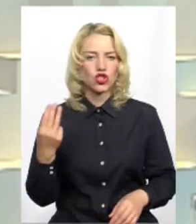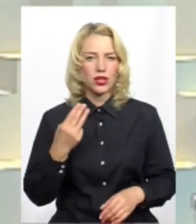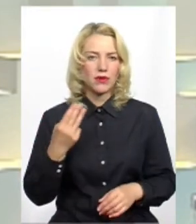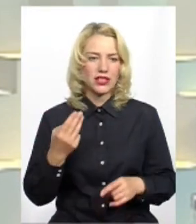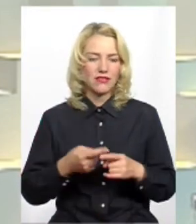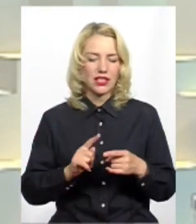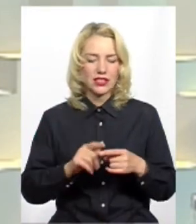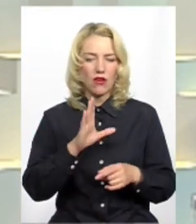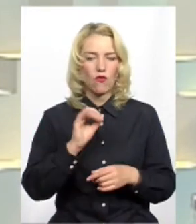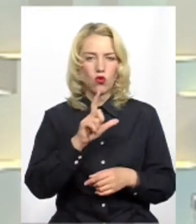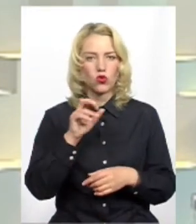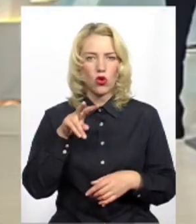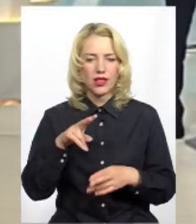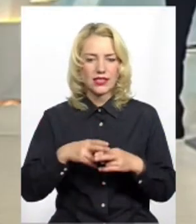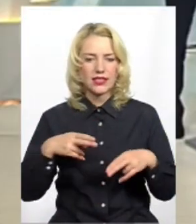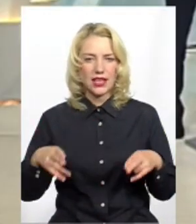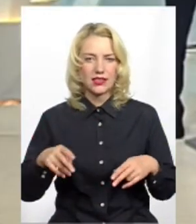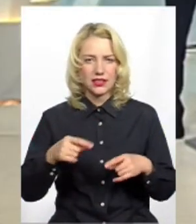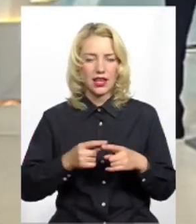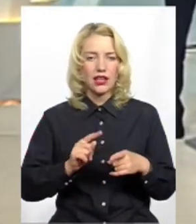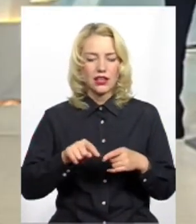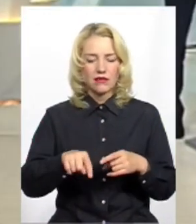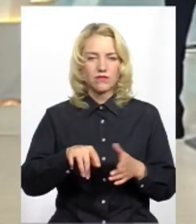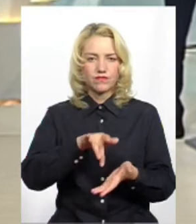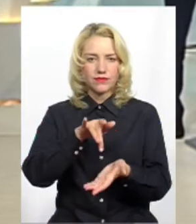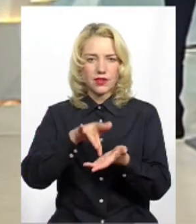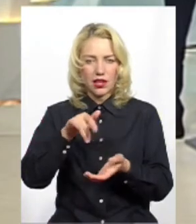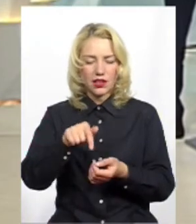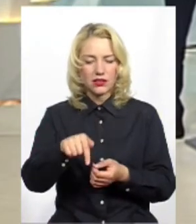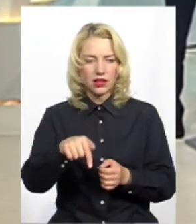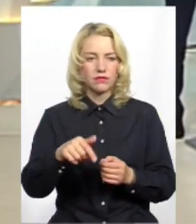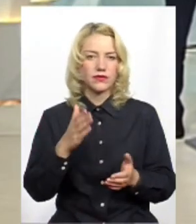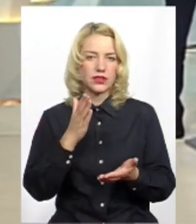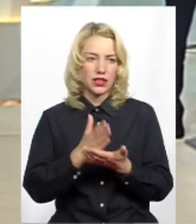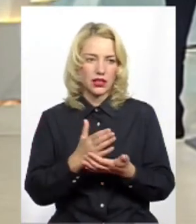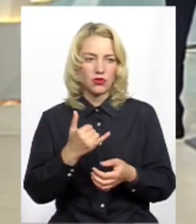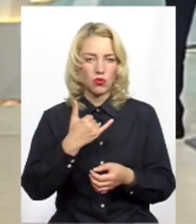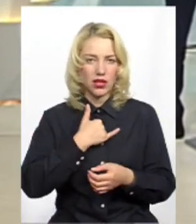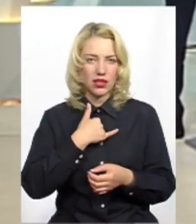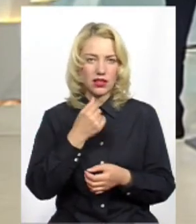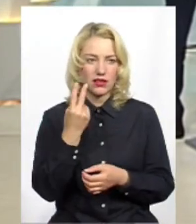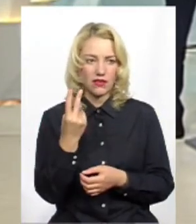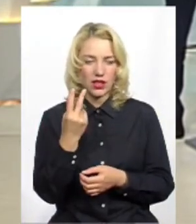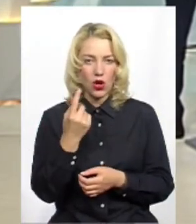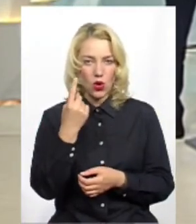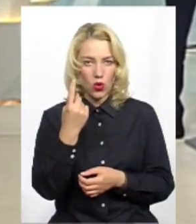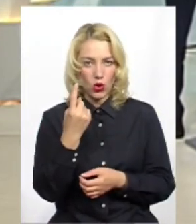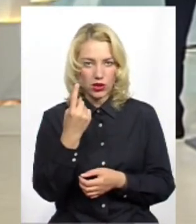станція, багато залізничників теж спілкувався з головами про спілок. У мене є теж два, один,